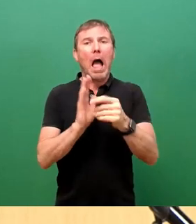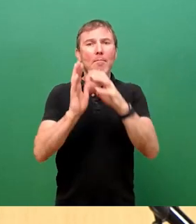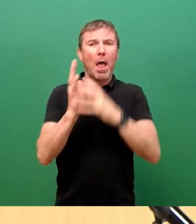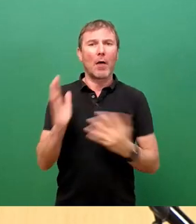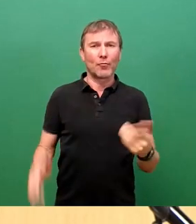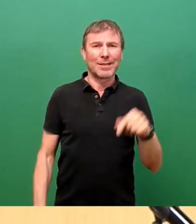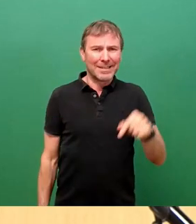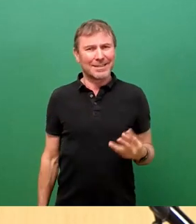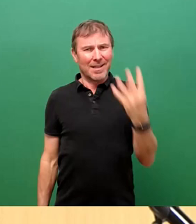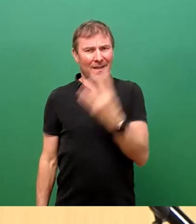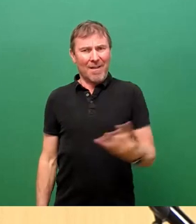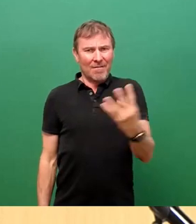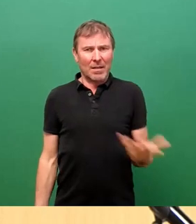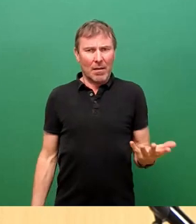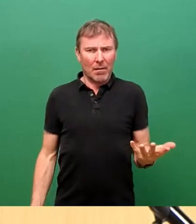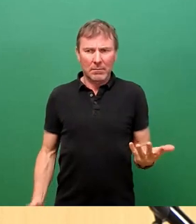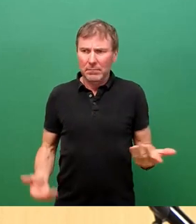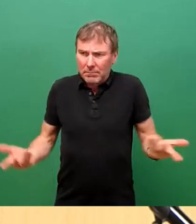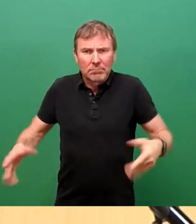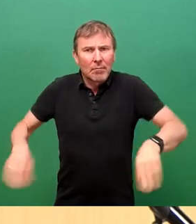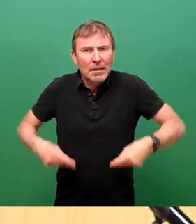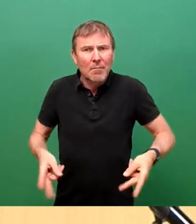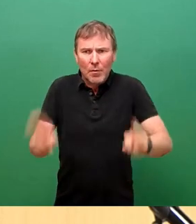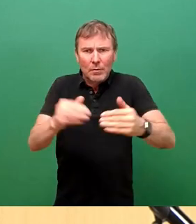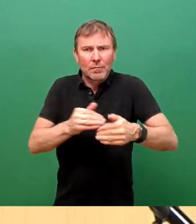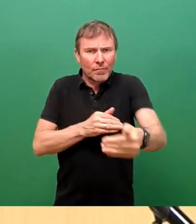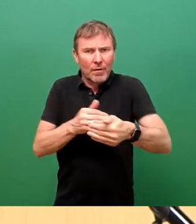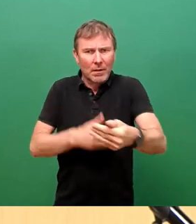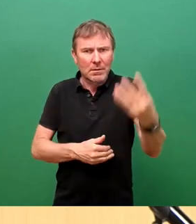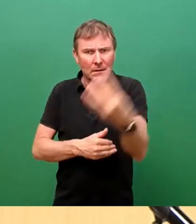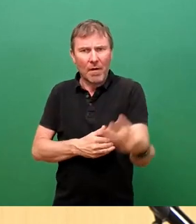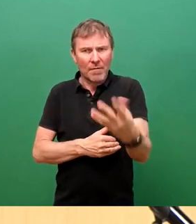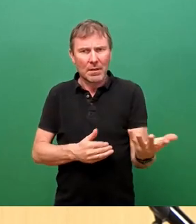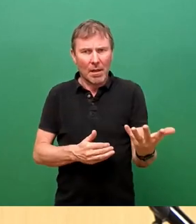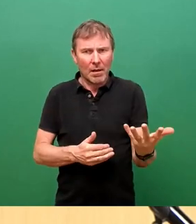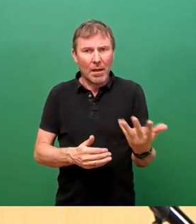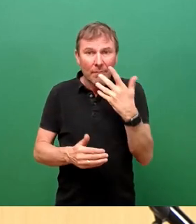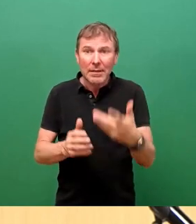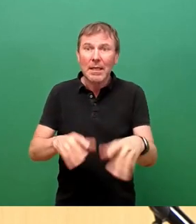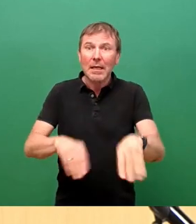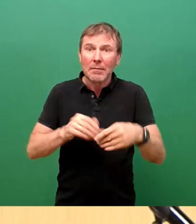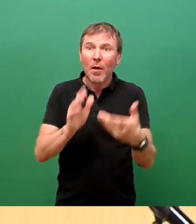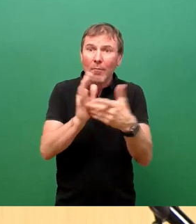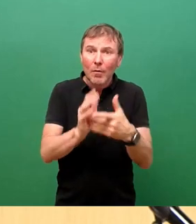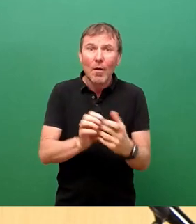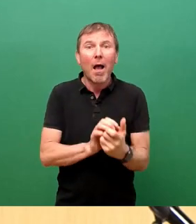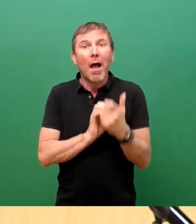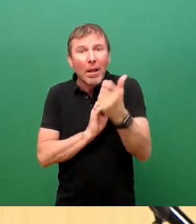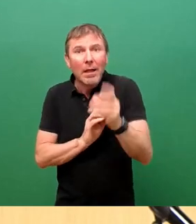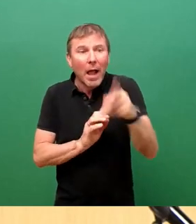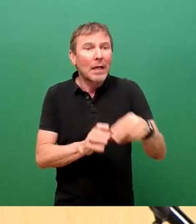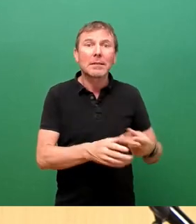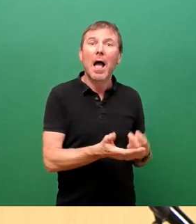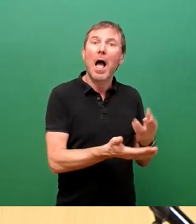Jahre lang in der Genehmigungsphase. Und wenn die Prüfung und Genehmigung länger dauert als die Planerstellung, dann ist